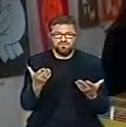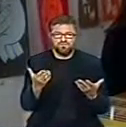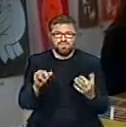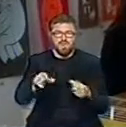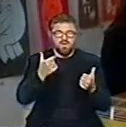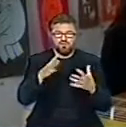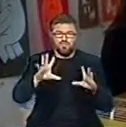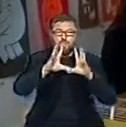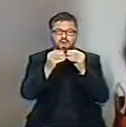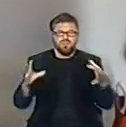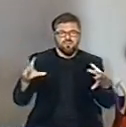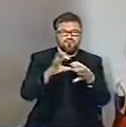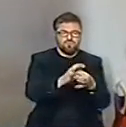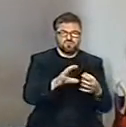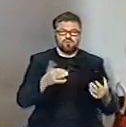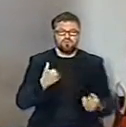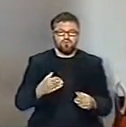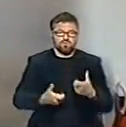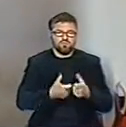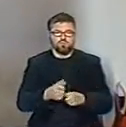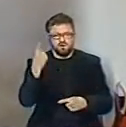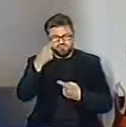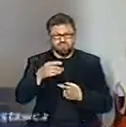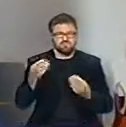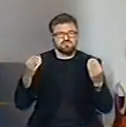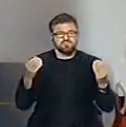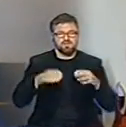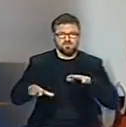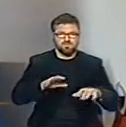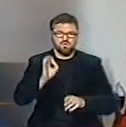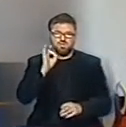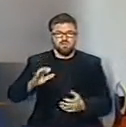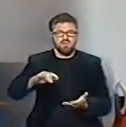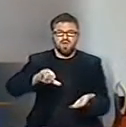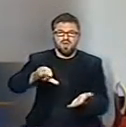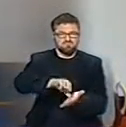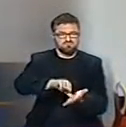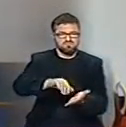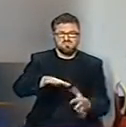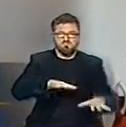żeby to wszystko spójnie wyglądało. Myślę, że jest to świetne miejsce, fajna lokalizacja,